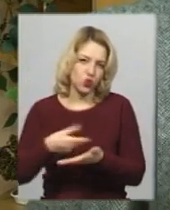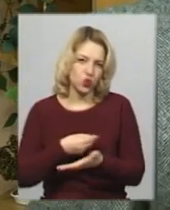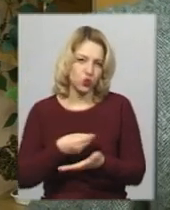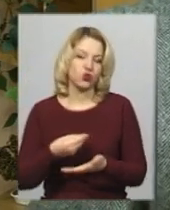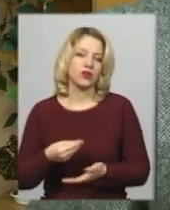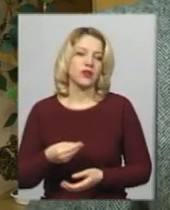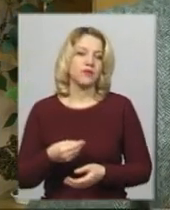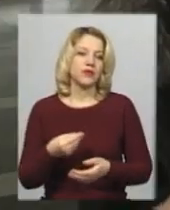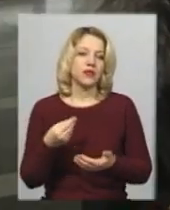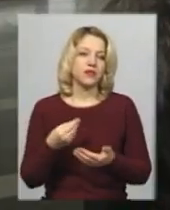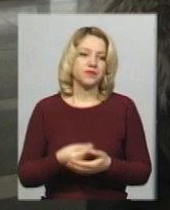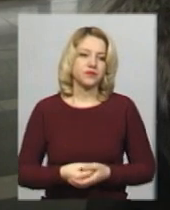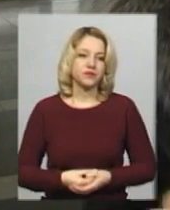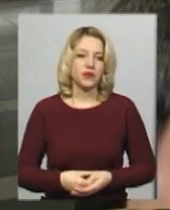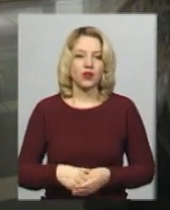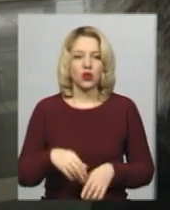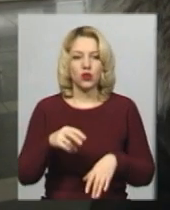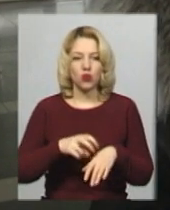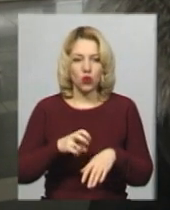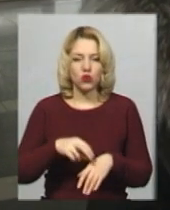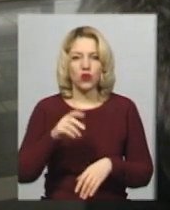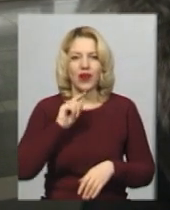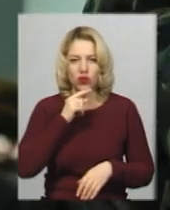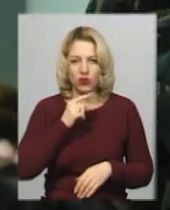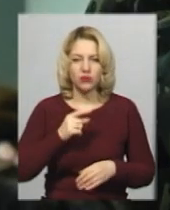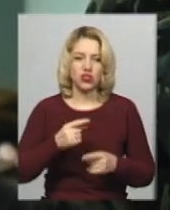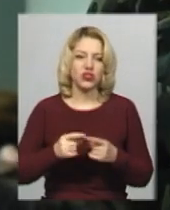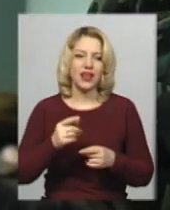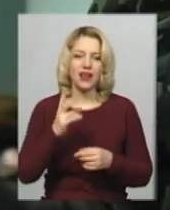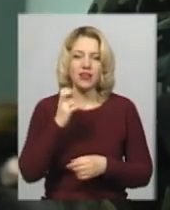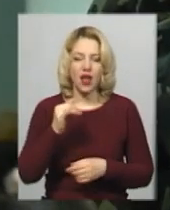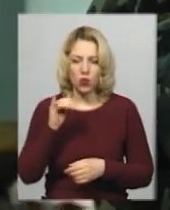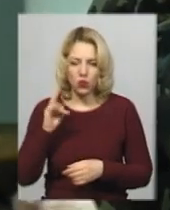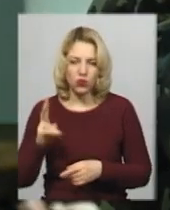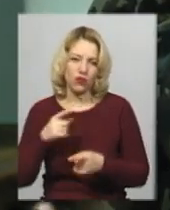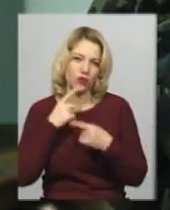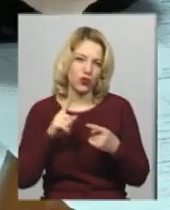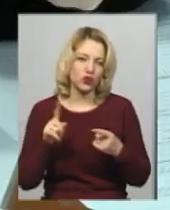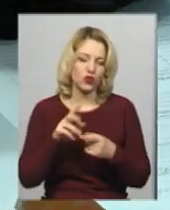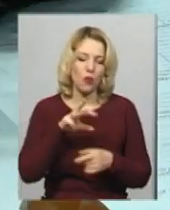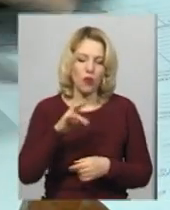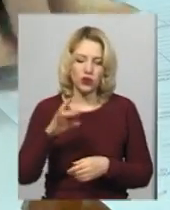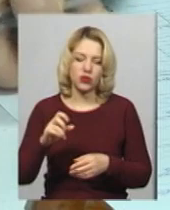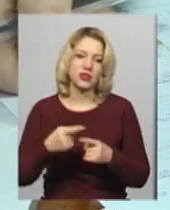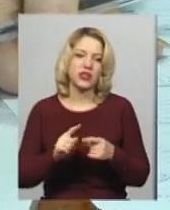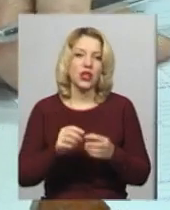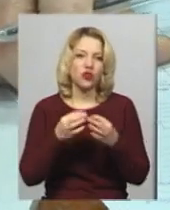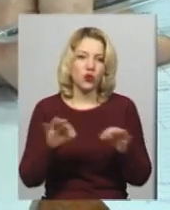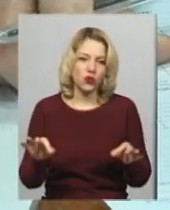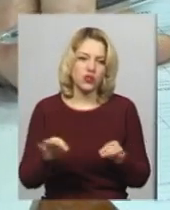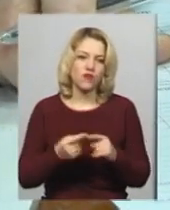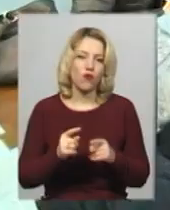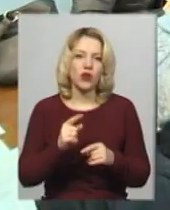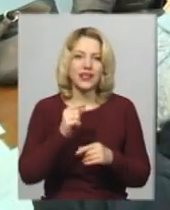Шатпанк. Доктор економічних наук Марія Диха пояснює, монетизація допоможе контролювати витрати на використання житлово